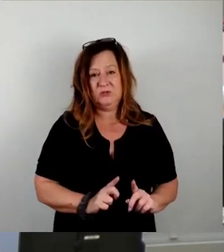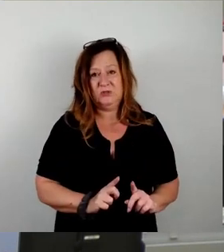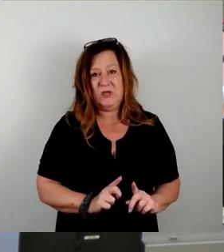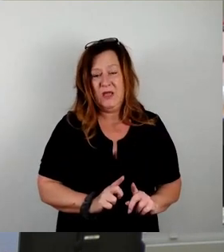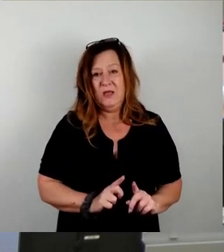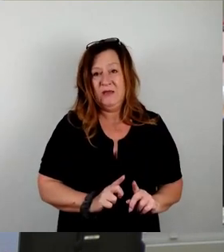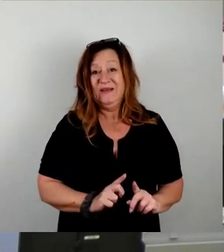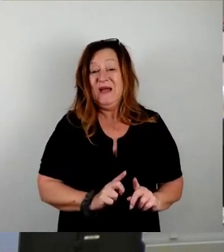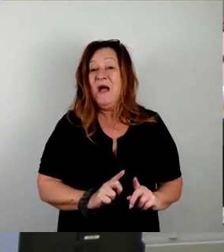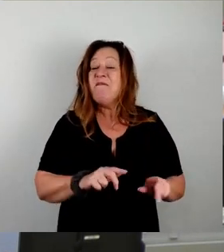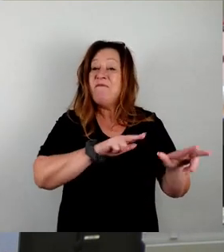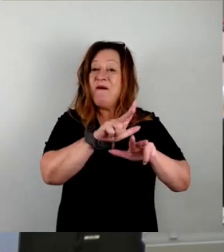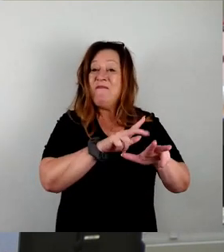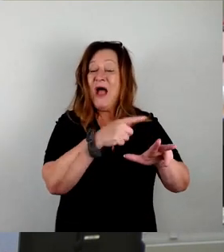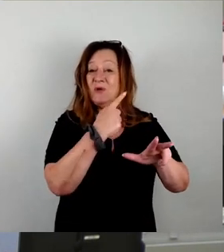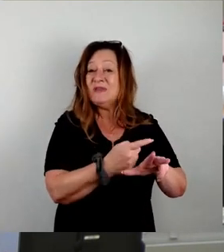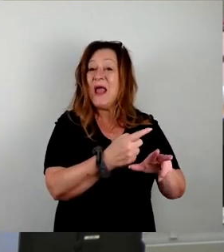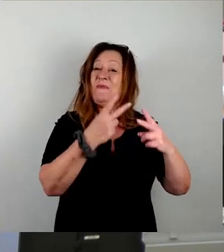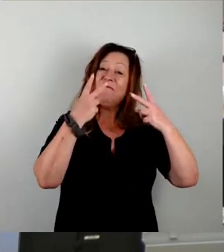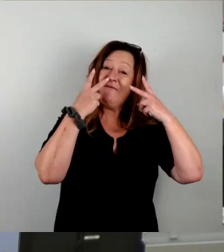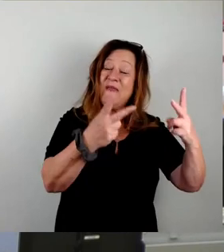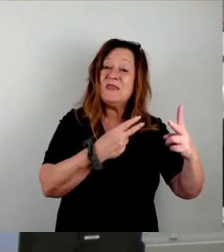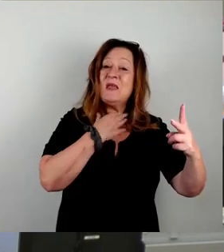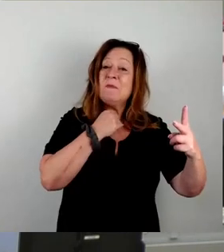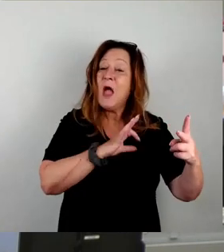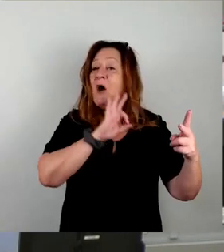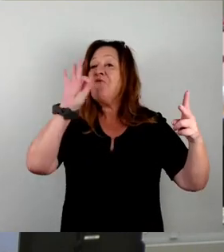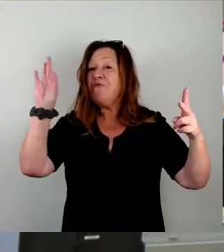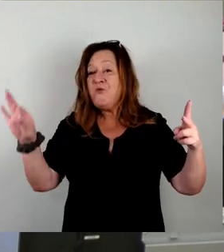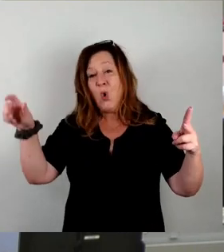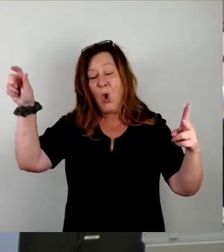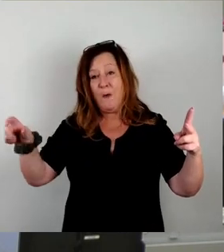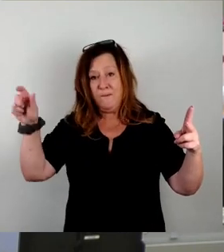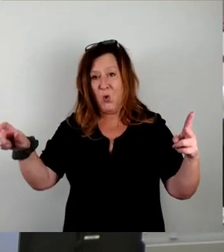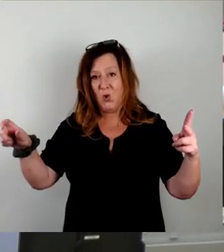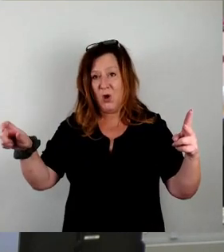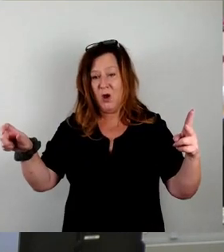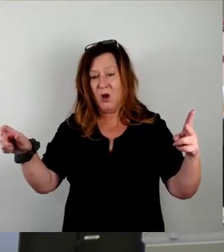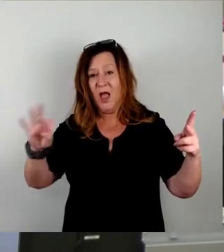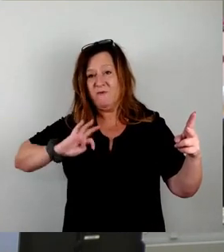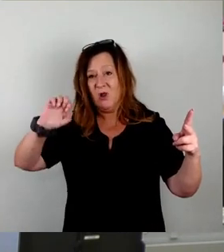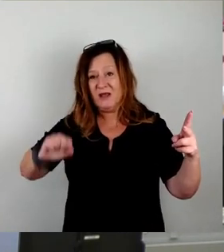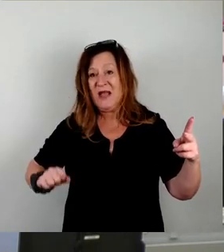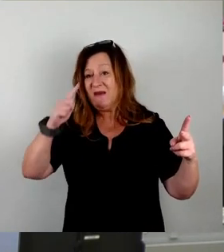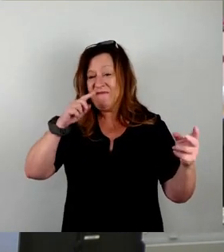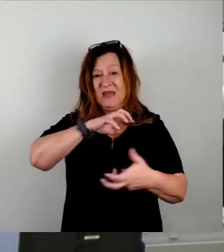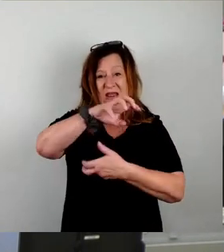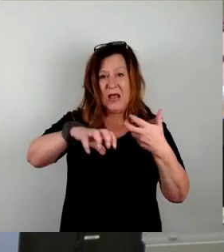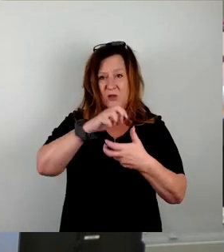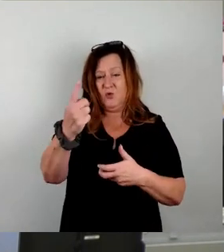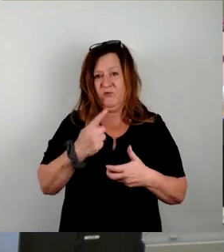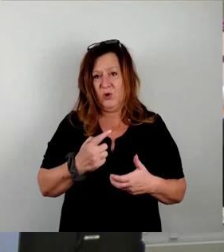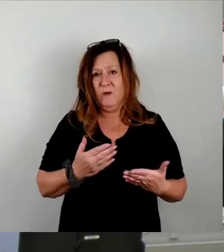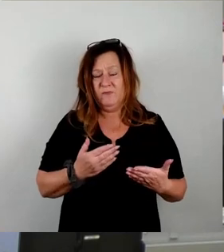elementaren Bedürfnissen der Bürger in einem Katastrophenfall Abhilfe zu schaffen. Dann ist der Bürger